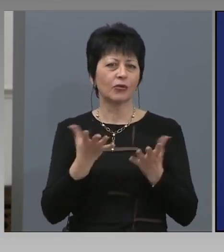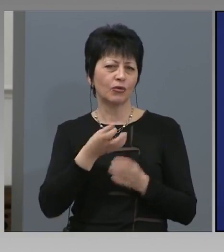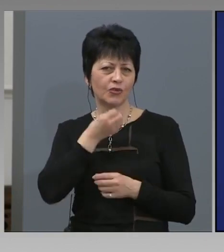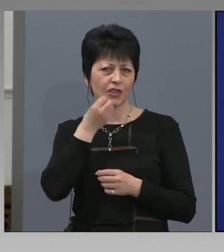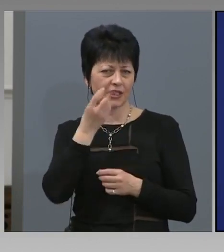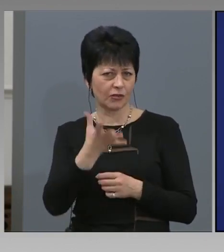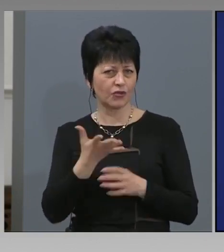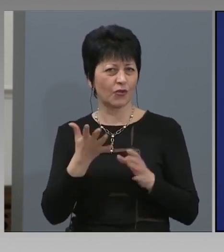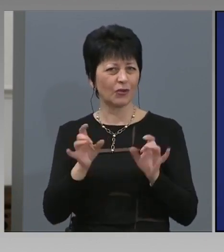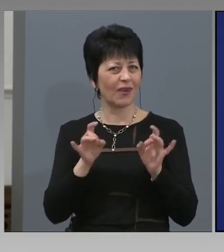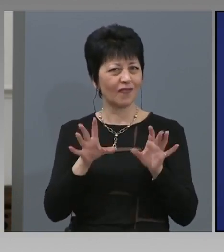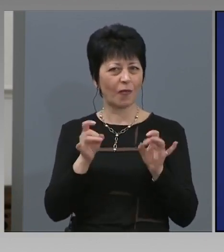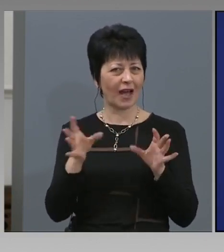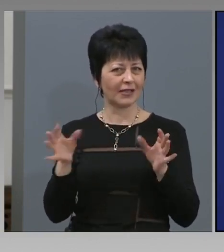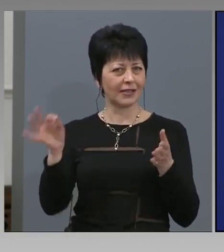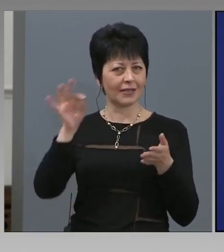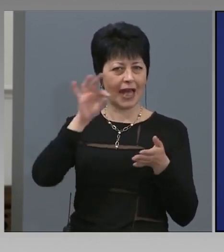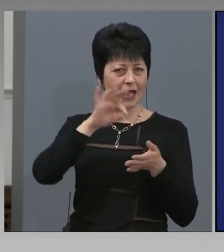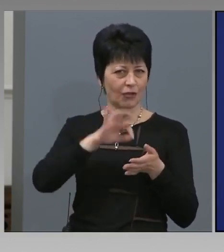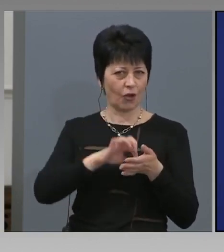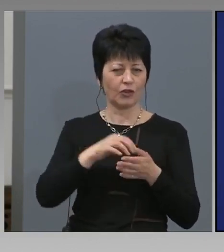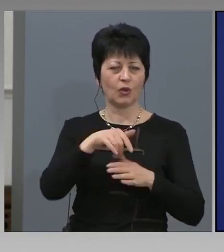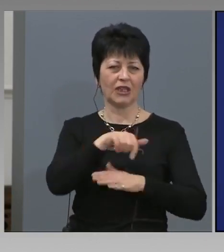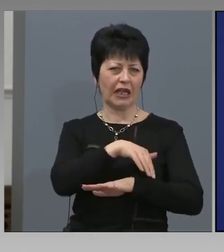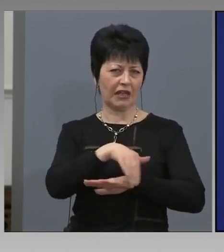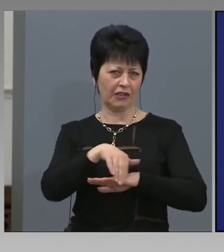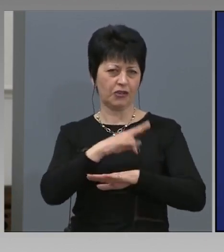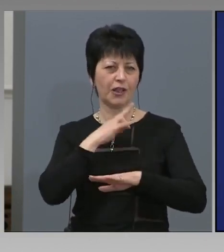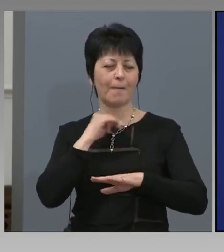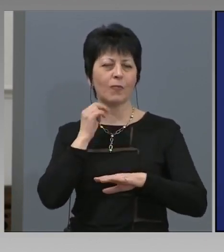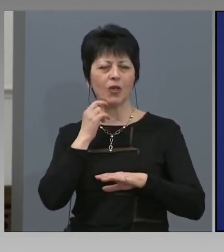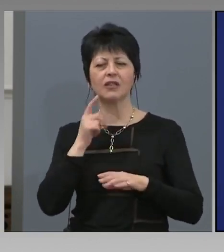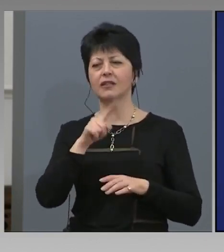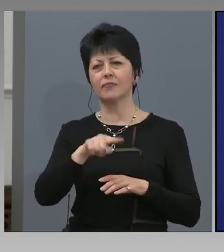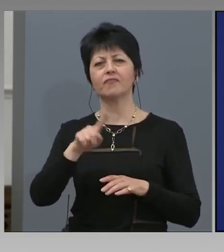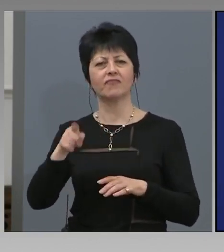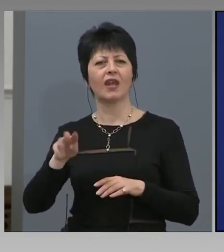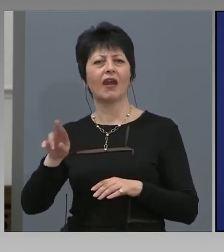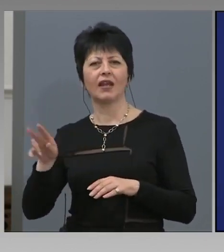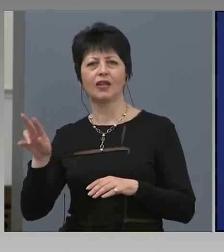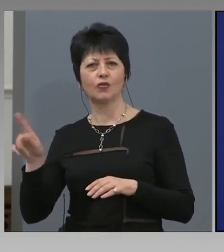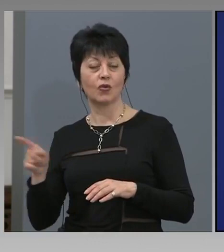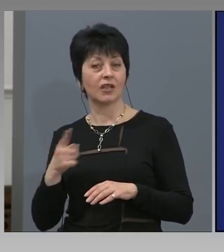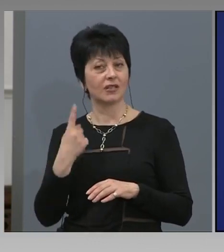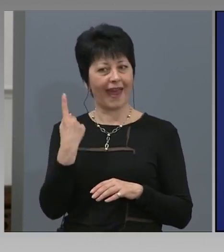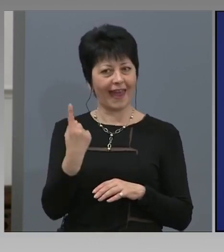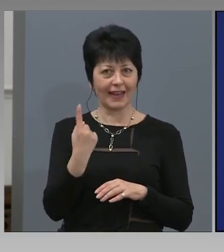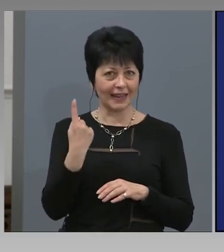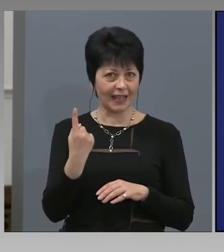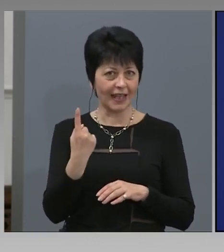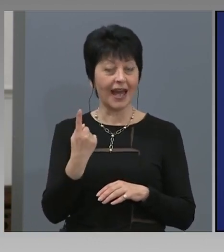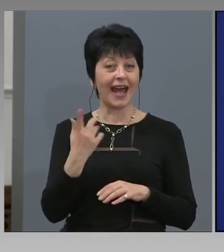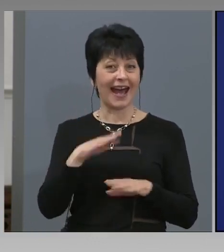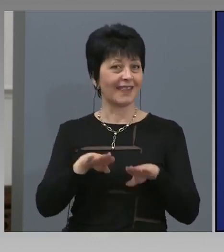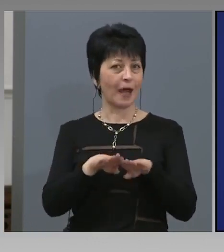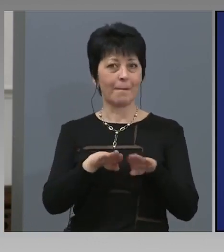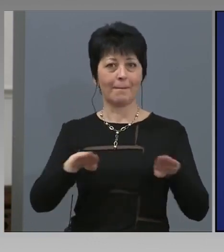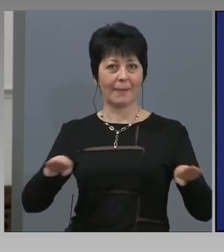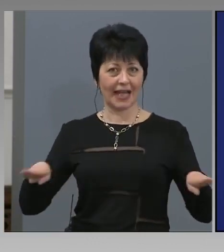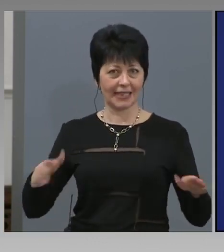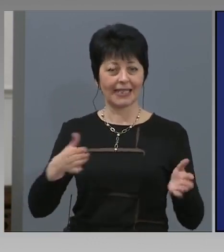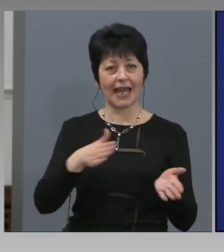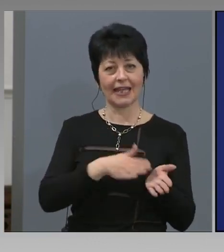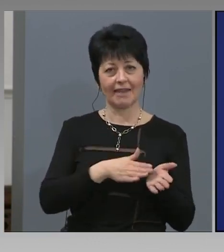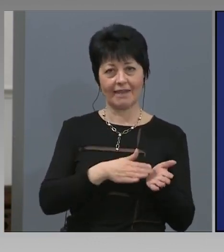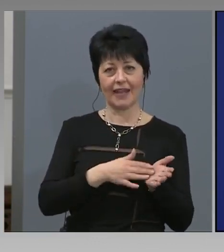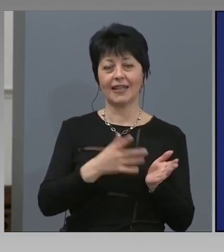когато информацията пристига от разъгърза и гранична полиция, или там някои от другите източници, са едни, а на база на данните от